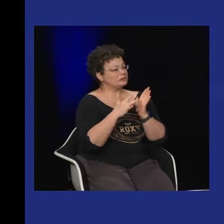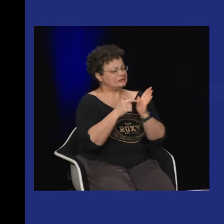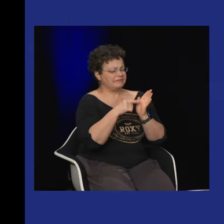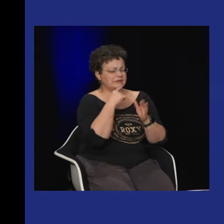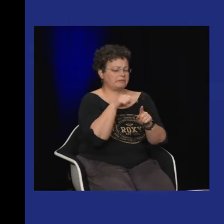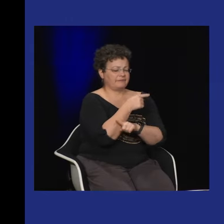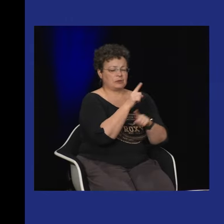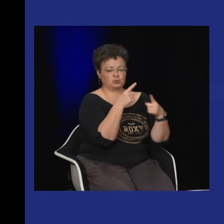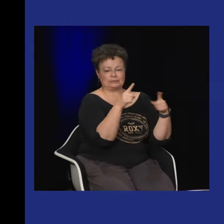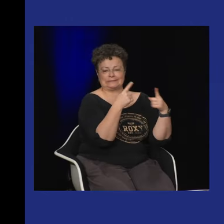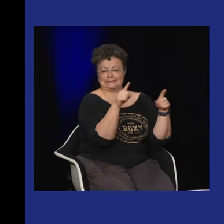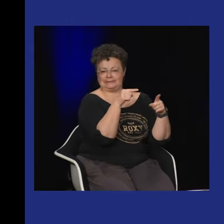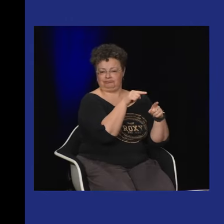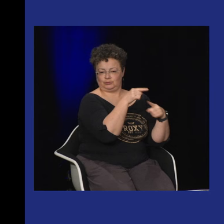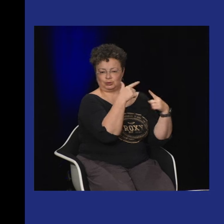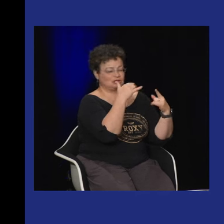maintenant